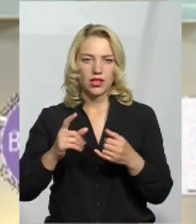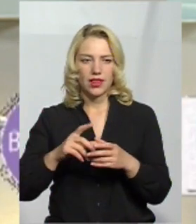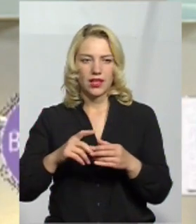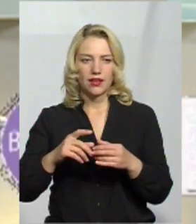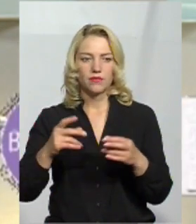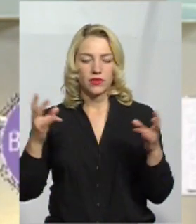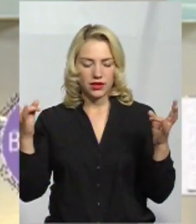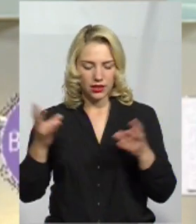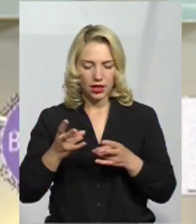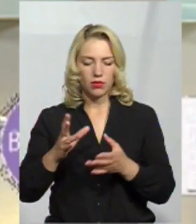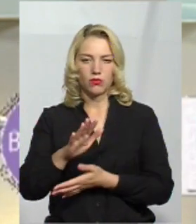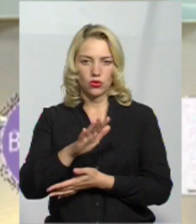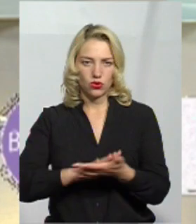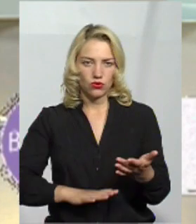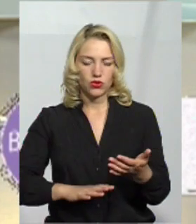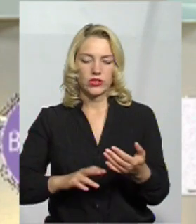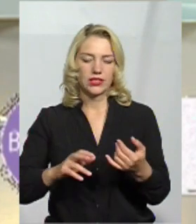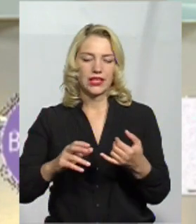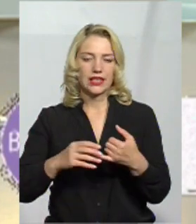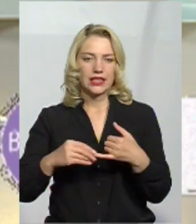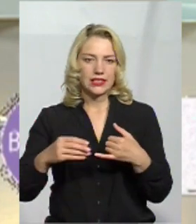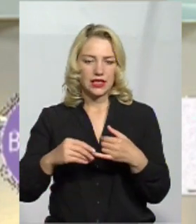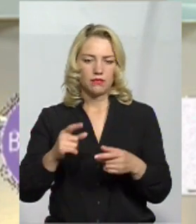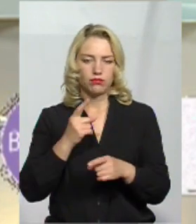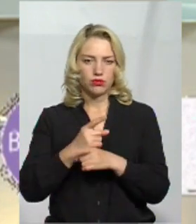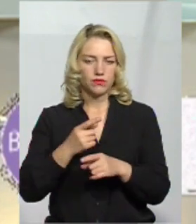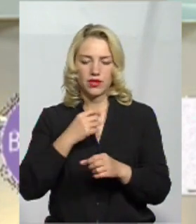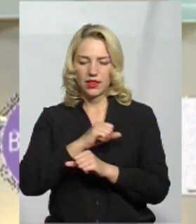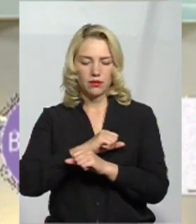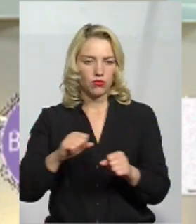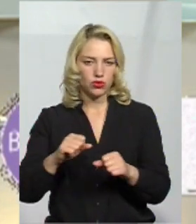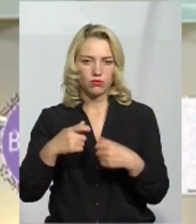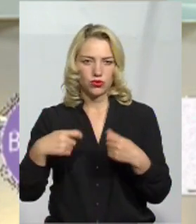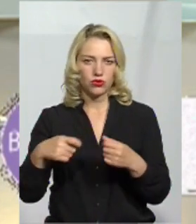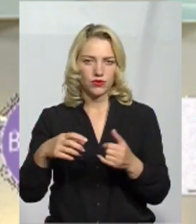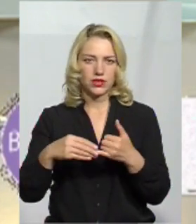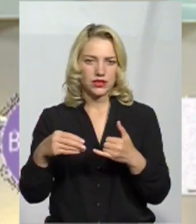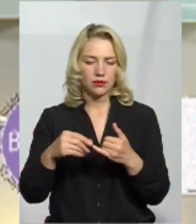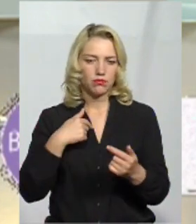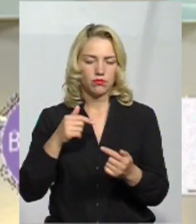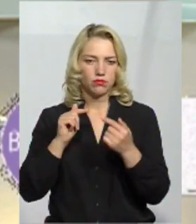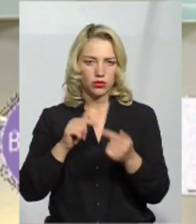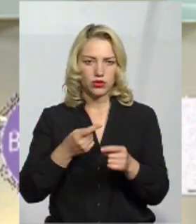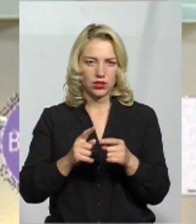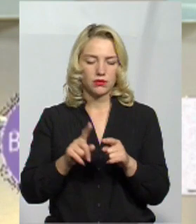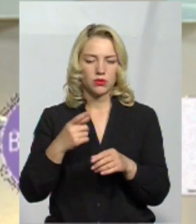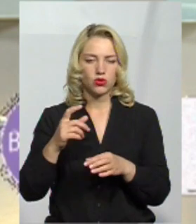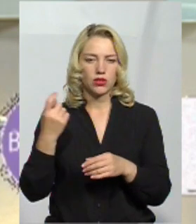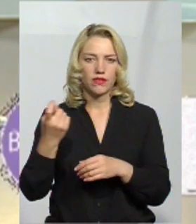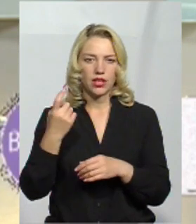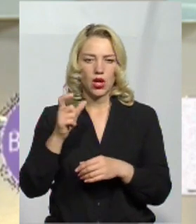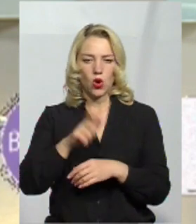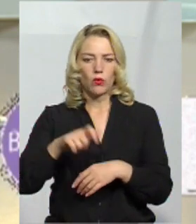вірніше, варто продовжувати мораторій. Я абсолютно проти продажу землі. Бо тому що це є власність громадян України,